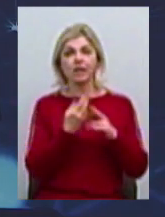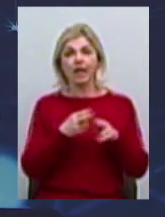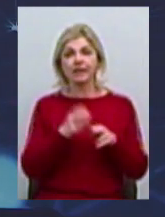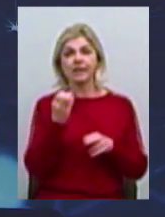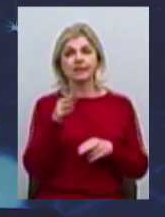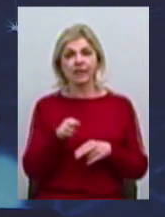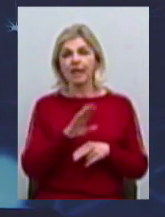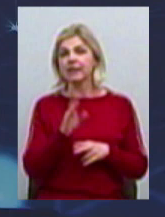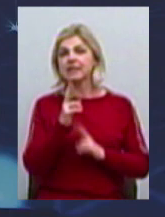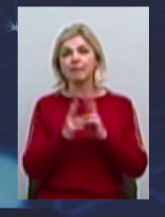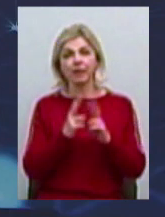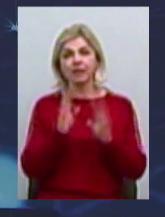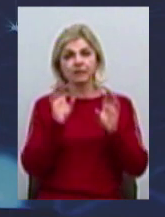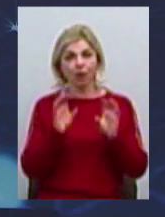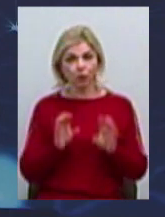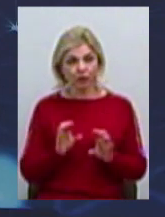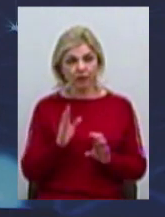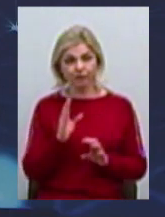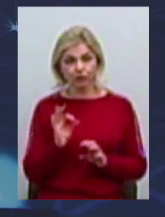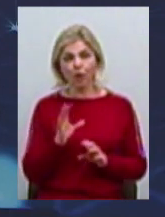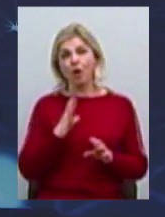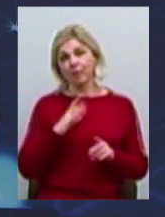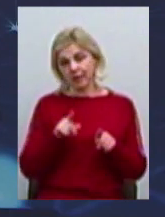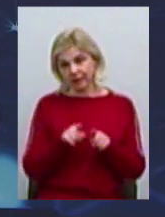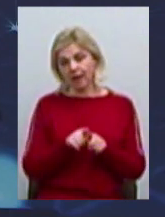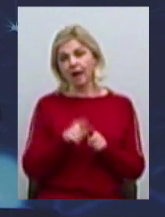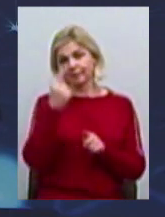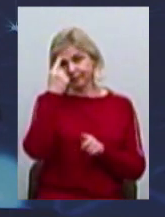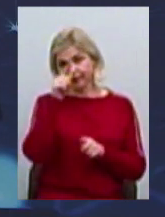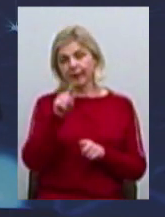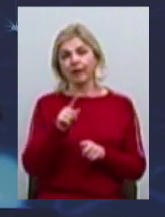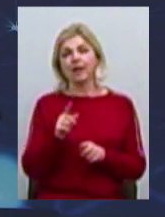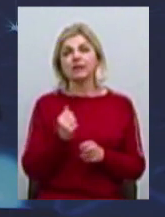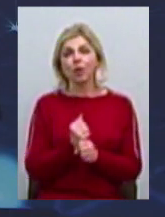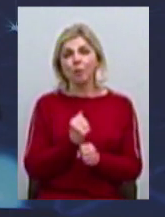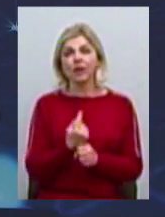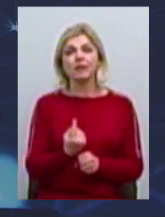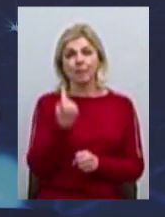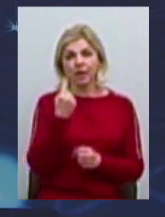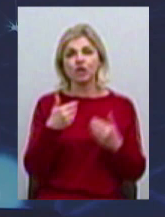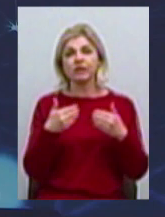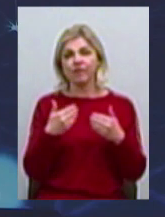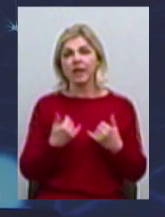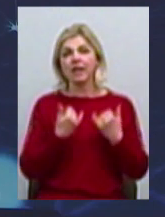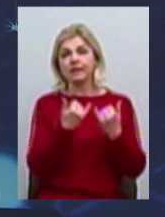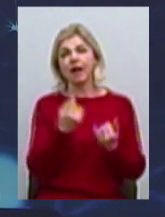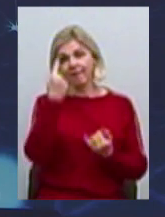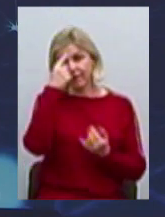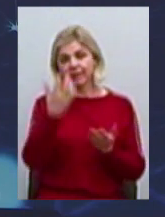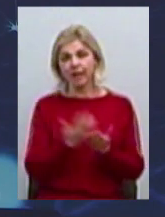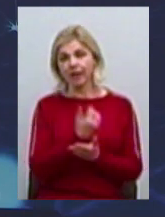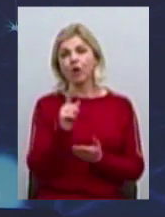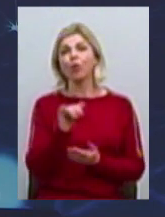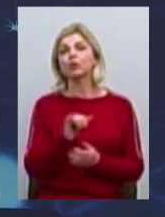законодавства, була така імплементована ідея – створити перші двері для винахідника, куди б він міг